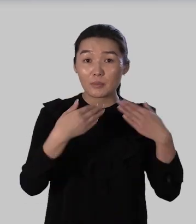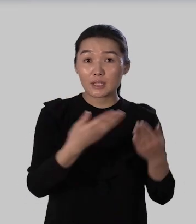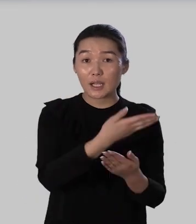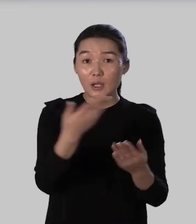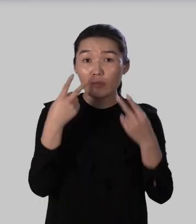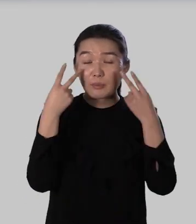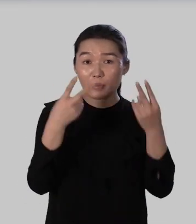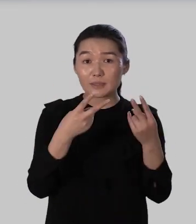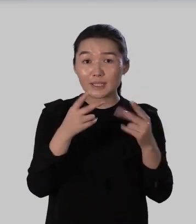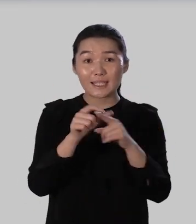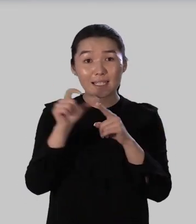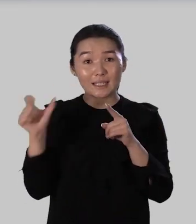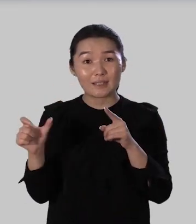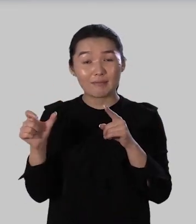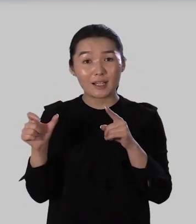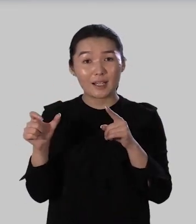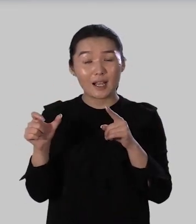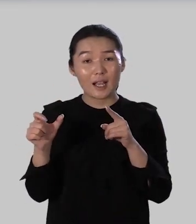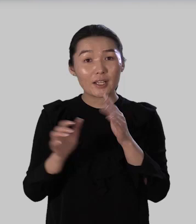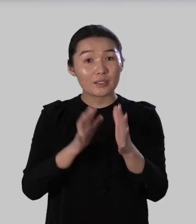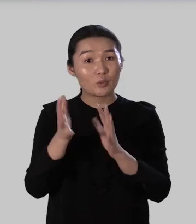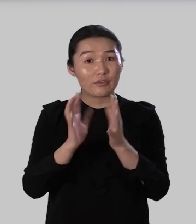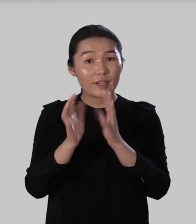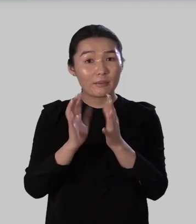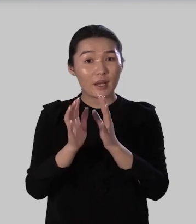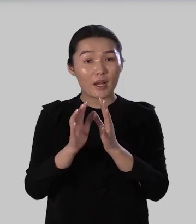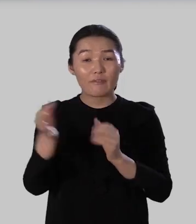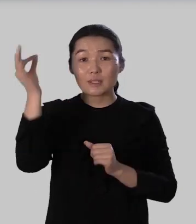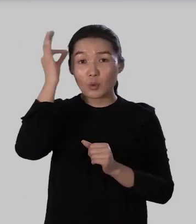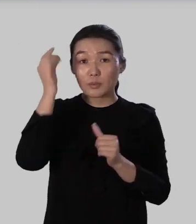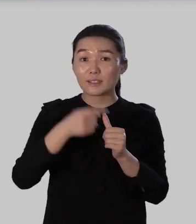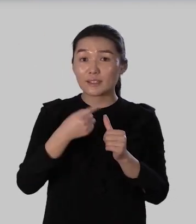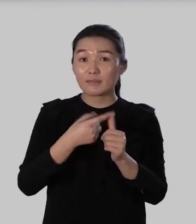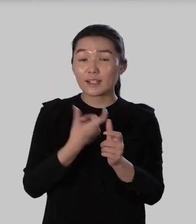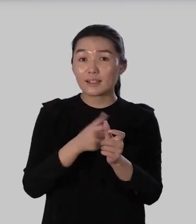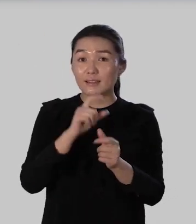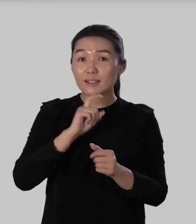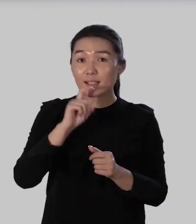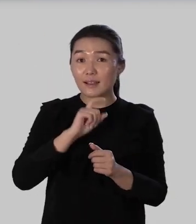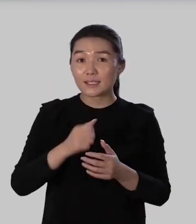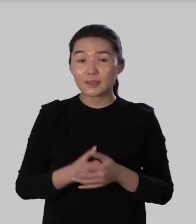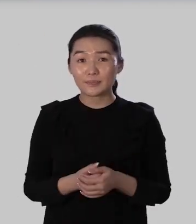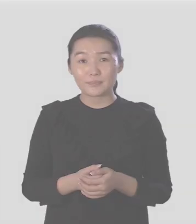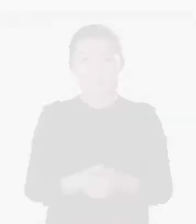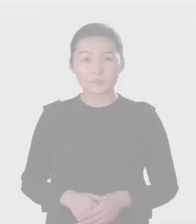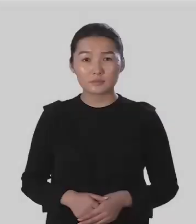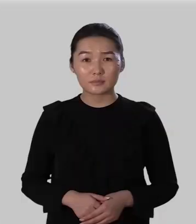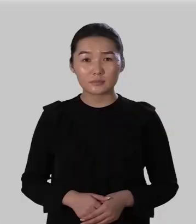предлагаю вам посмотреть отрывок из мультфильма вспомните ли вы название этой сказки